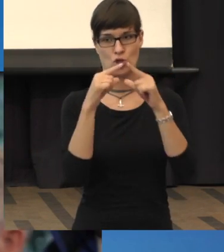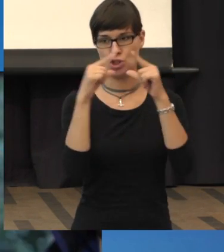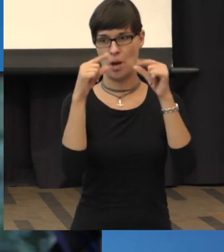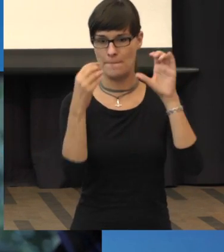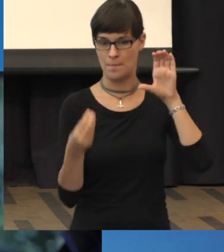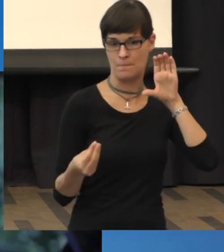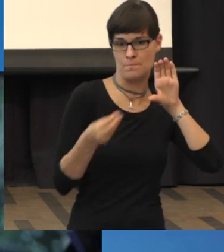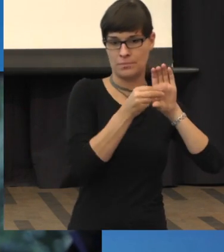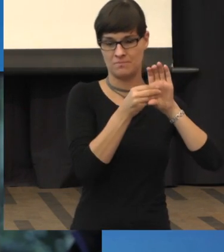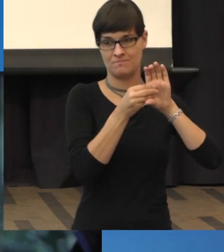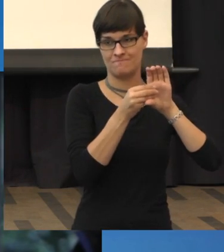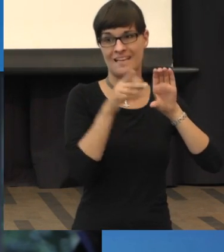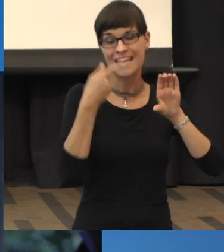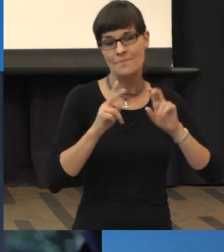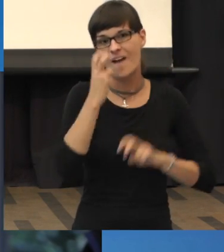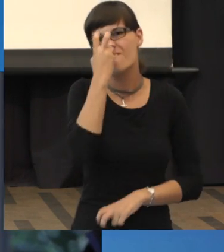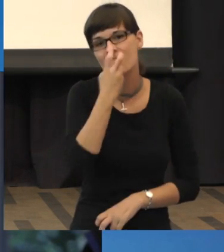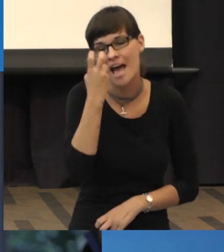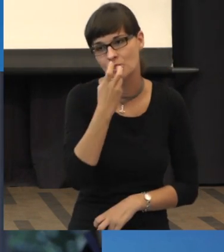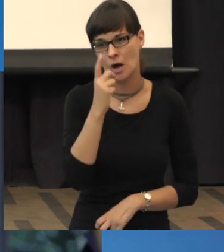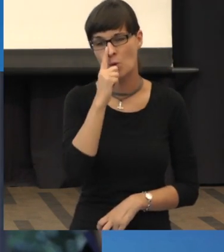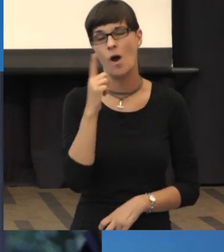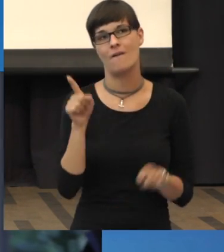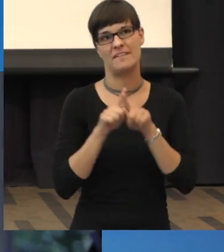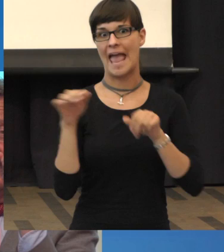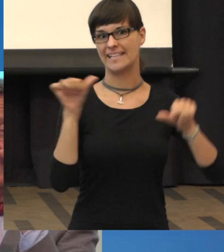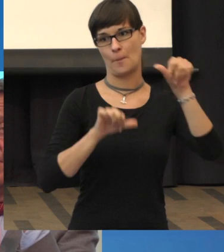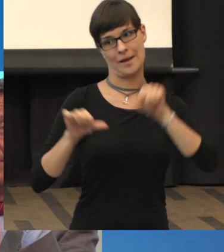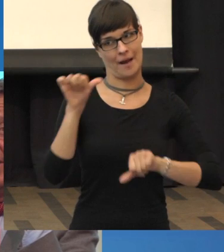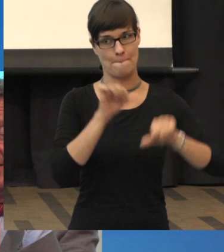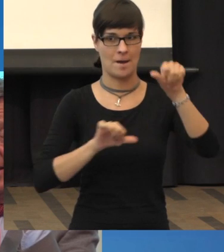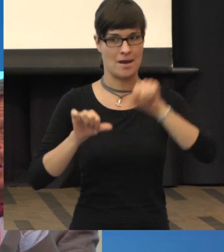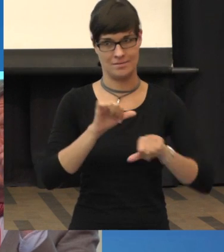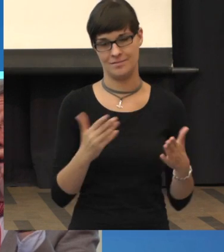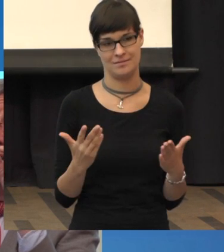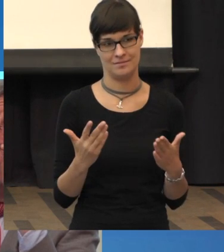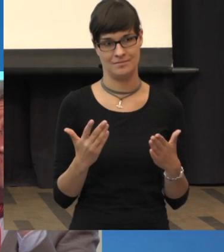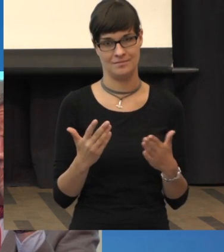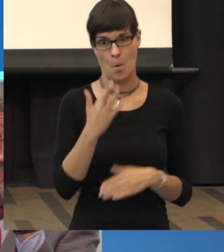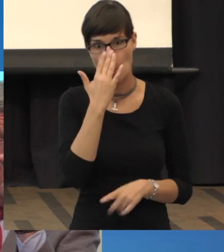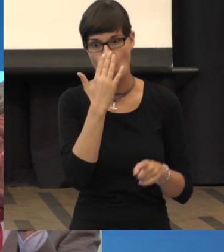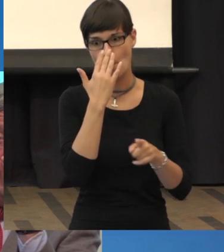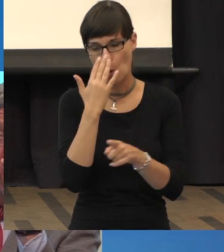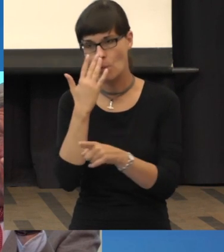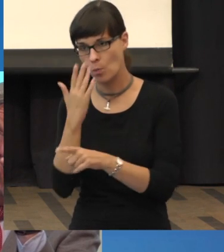Aber das Ganze ist sehr im experimentellen Stadium und wie gesagt, auf einem